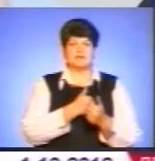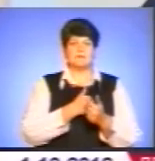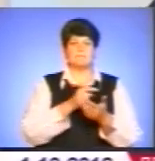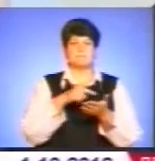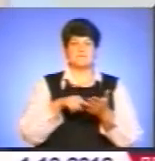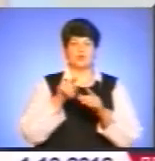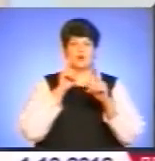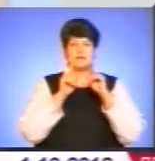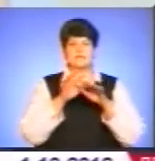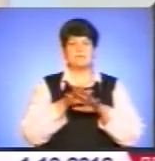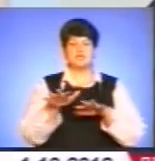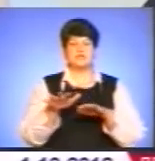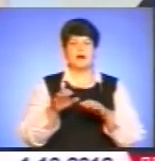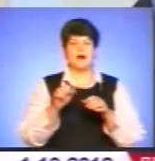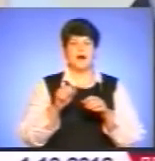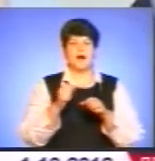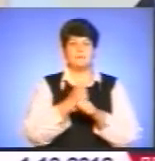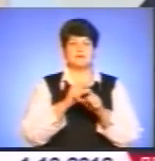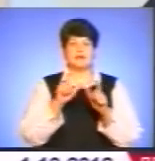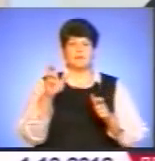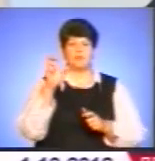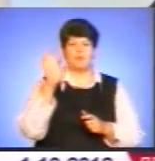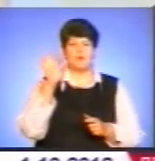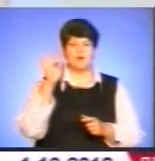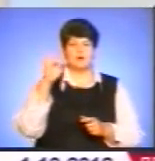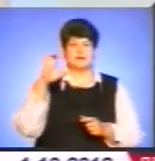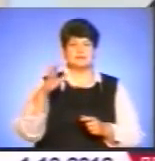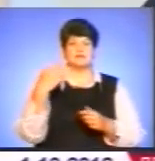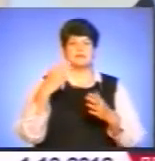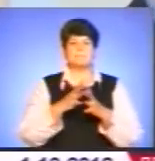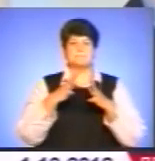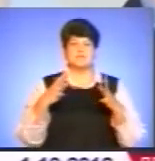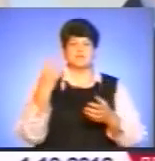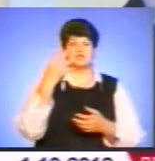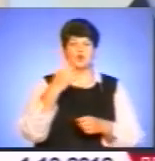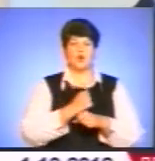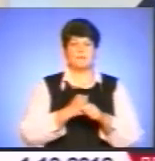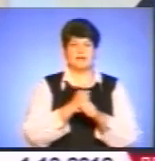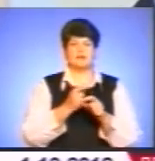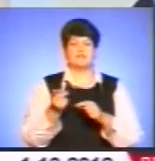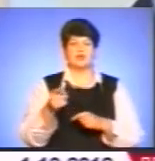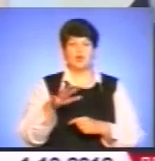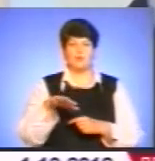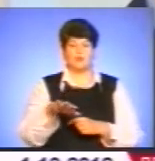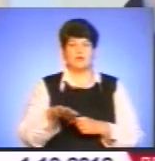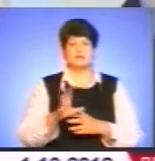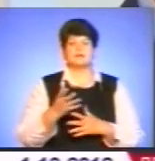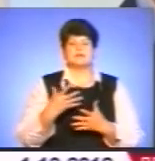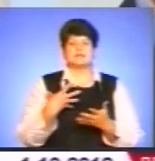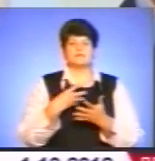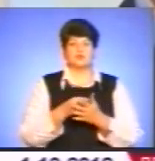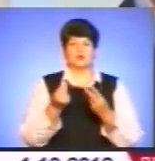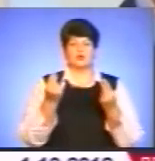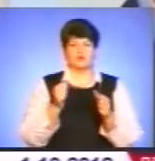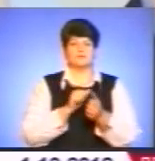Саме це мережа аптек «Борис». Це більше 40 аптек по місту Тернополю, які за свій кошти